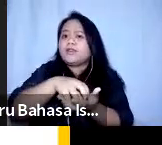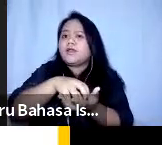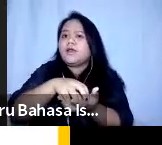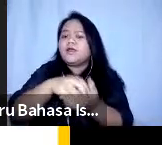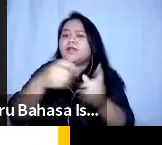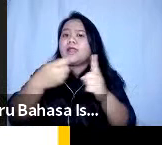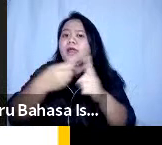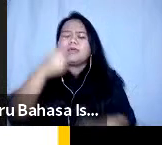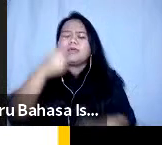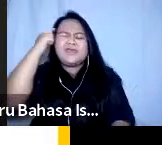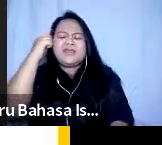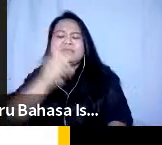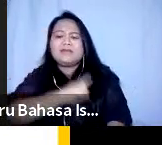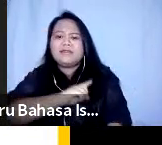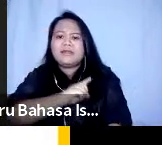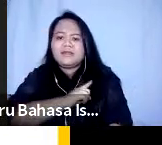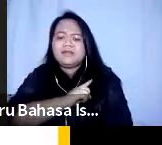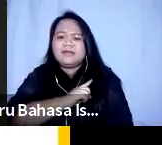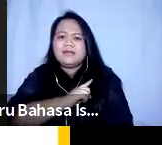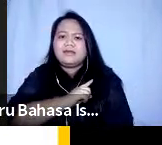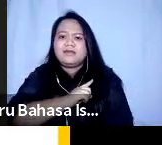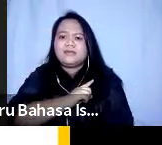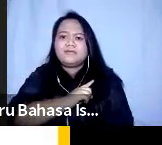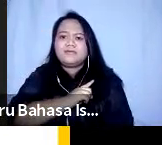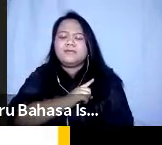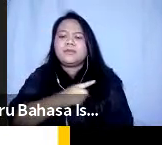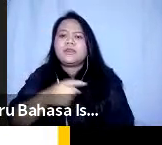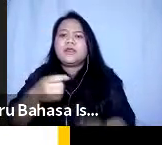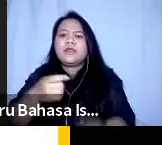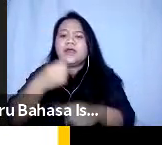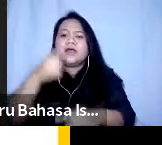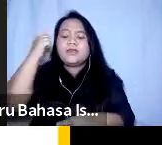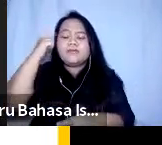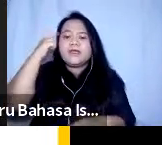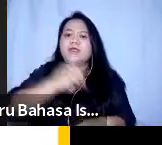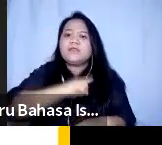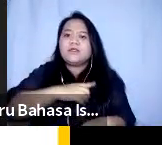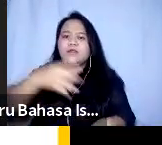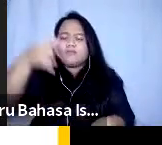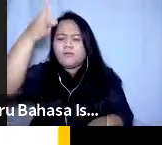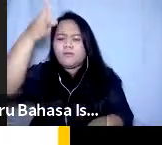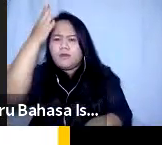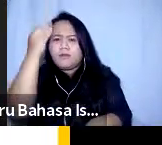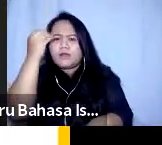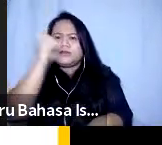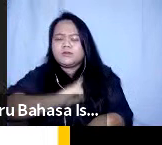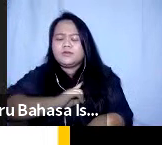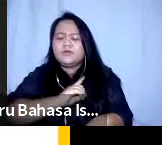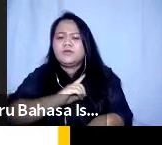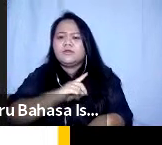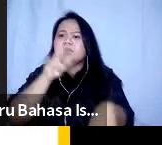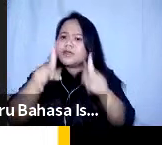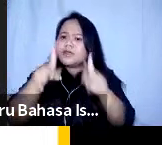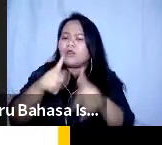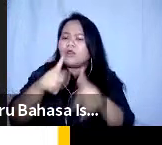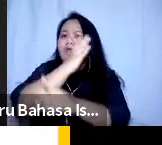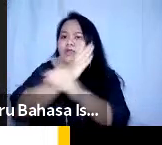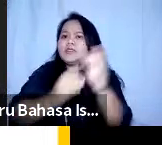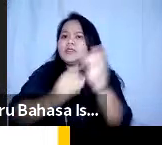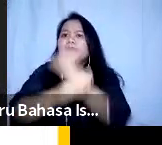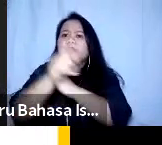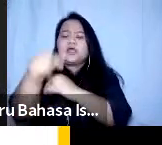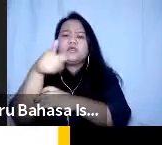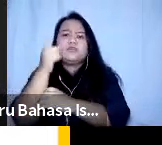mereka sendiri dengan asumsi dari para peserta dan juga pemahaman mereka sendiri bahwa penyandang disabilitas